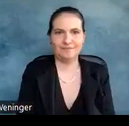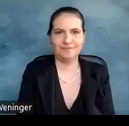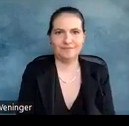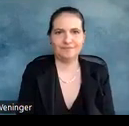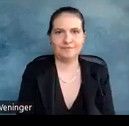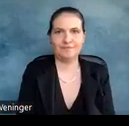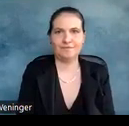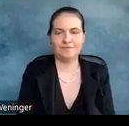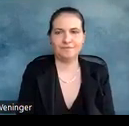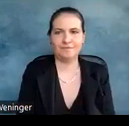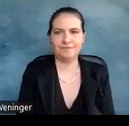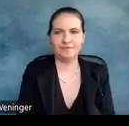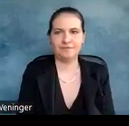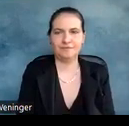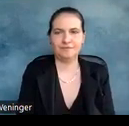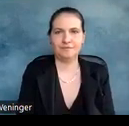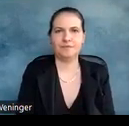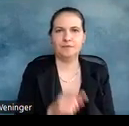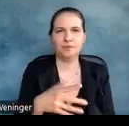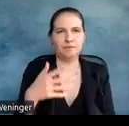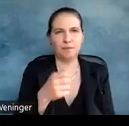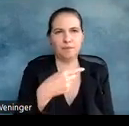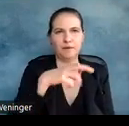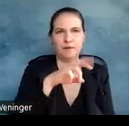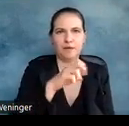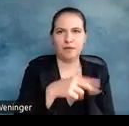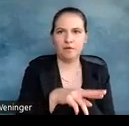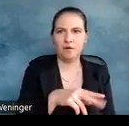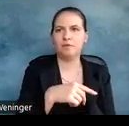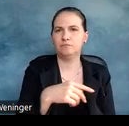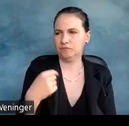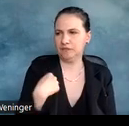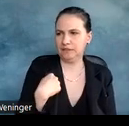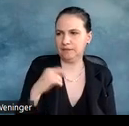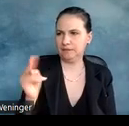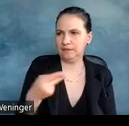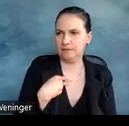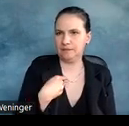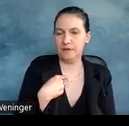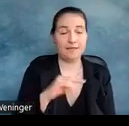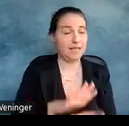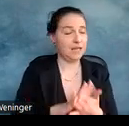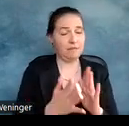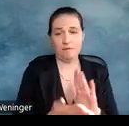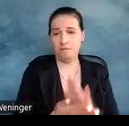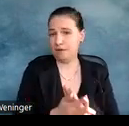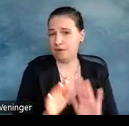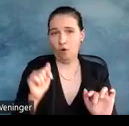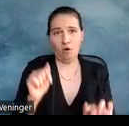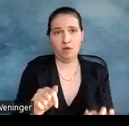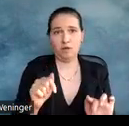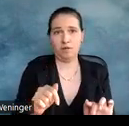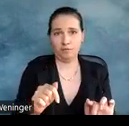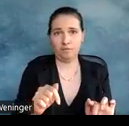Ich muss da feststellen, der Gregor und ich haben beide ins selbe Horn gestoßen. Wir haben uns in keinster Weise abgestimmt gehabt zu dem, was wir heute